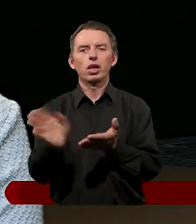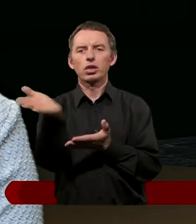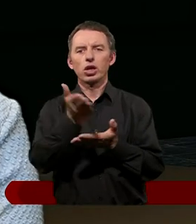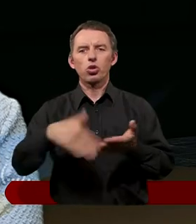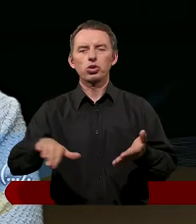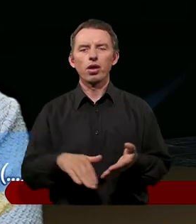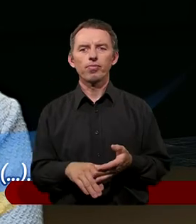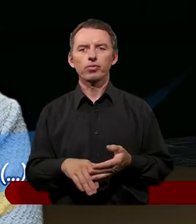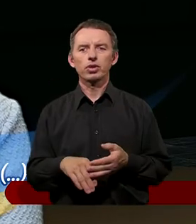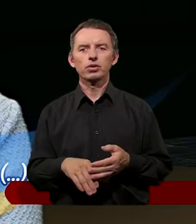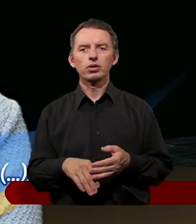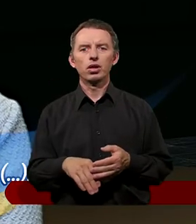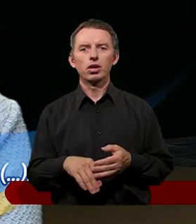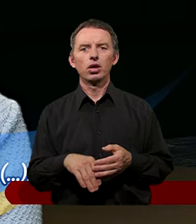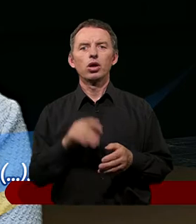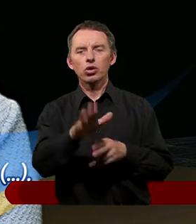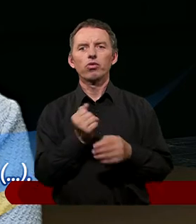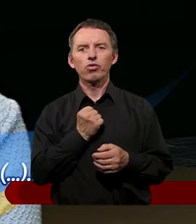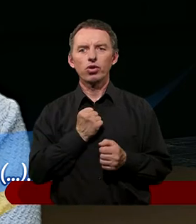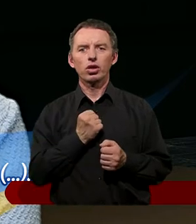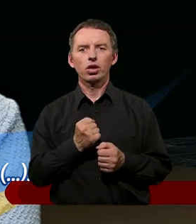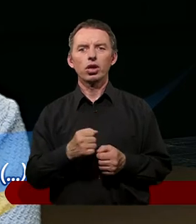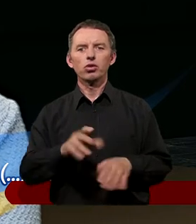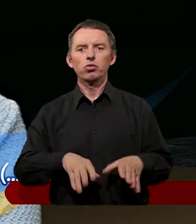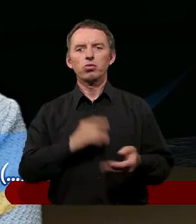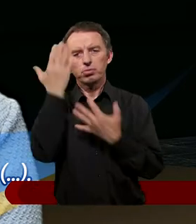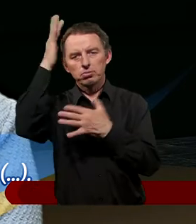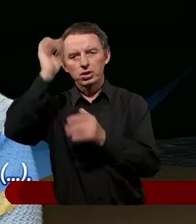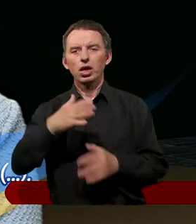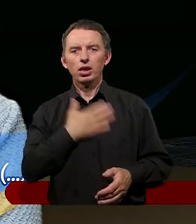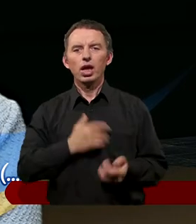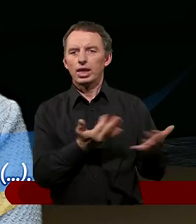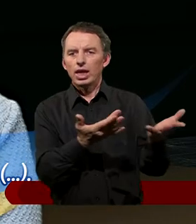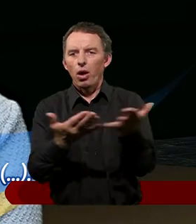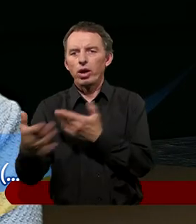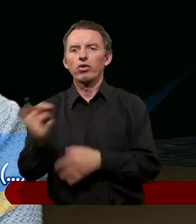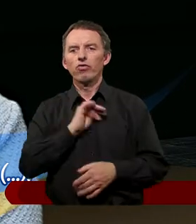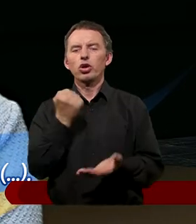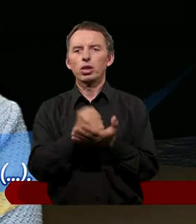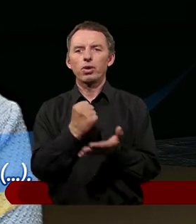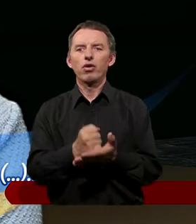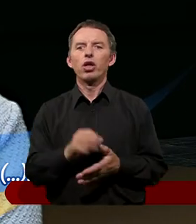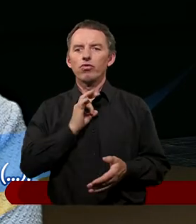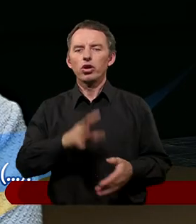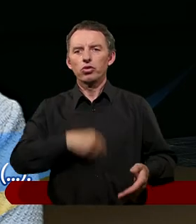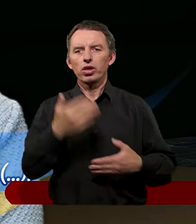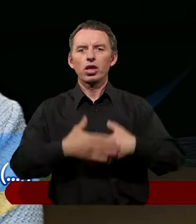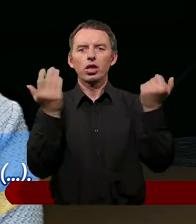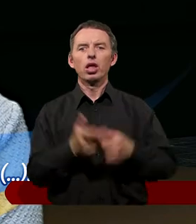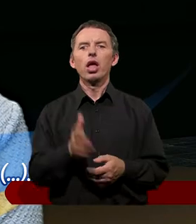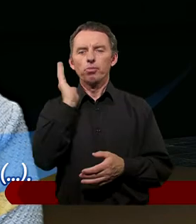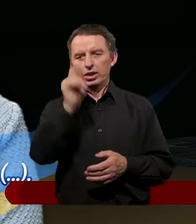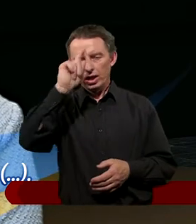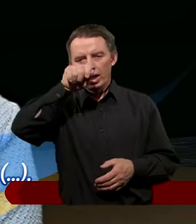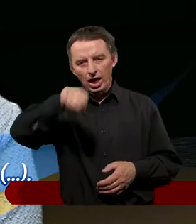werset. Jeżeli powstrzymasz swoją nogę od bezczyszczenia sabatu, aby załatwić swoje sprawy w moim świętym dniu i